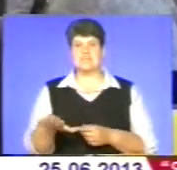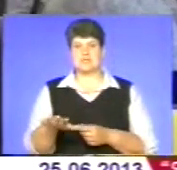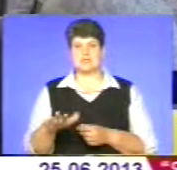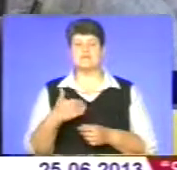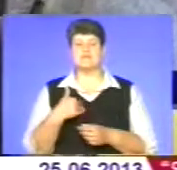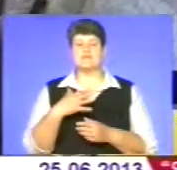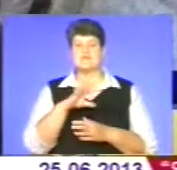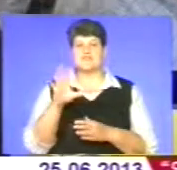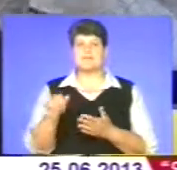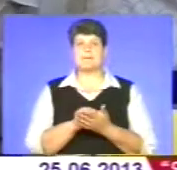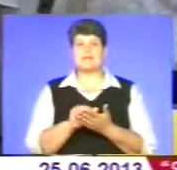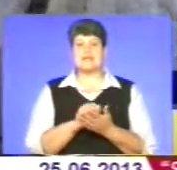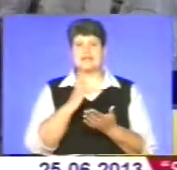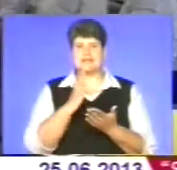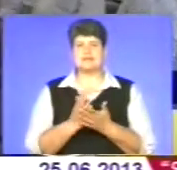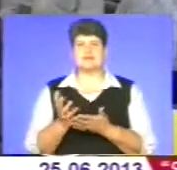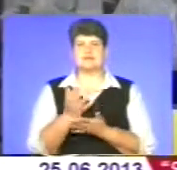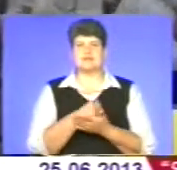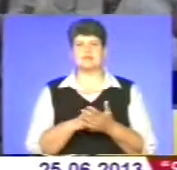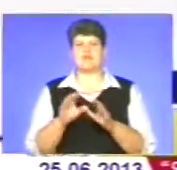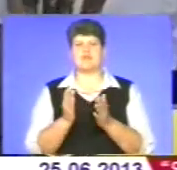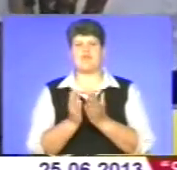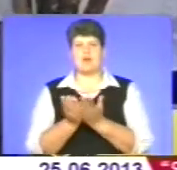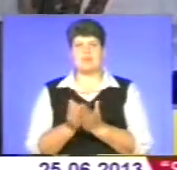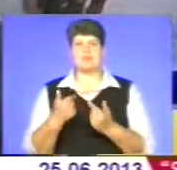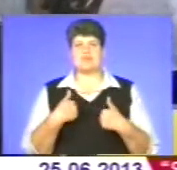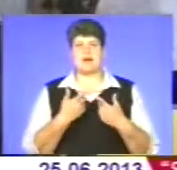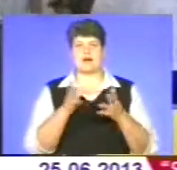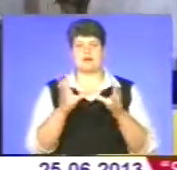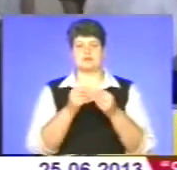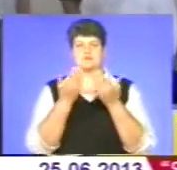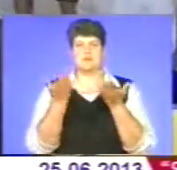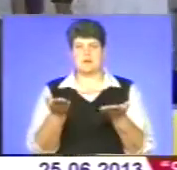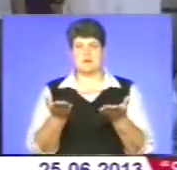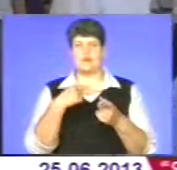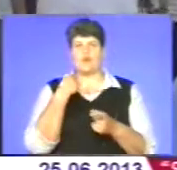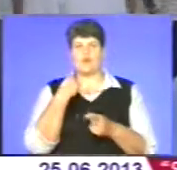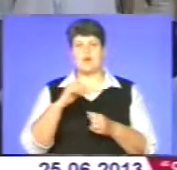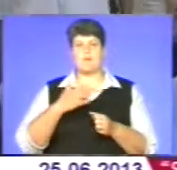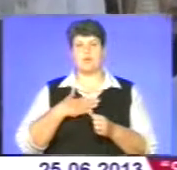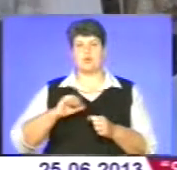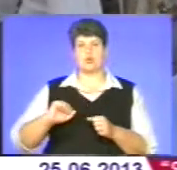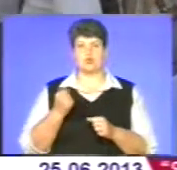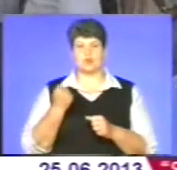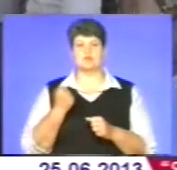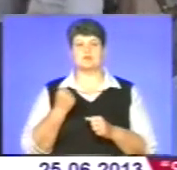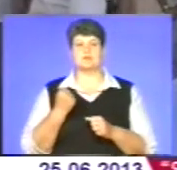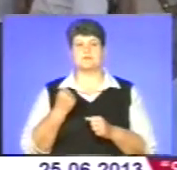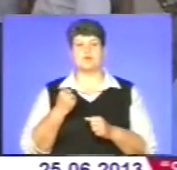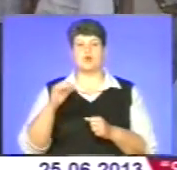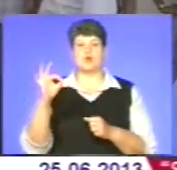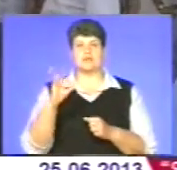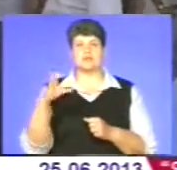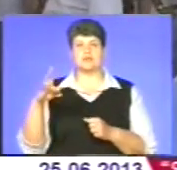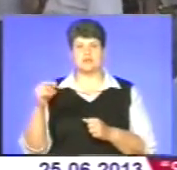матеріали, які зібрані в альбумі, це я з вами. Як кажуть мої друзі, Богдан Каварівський, Олег Снєтовський, вони